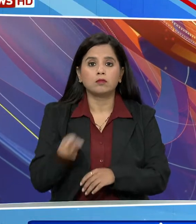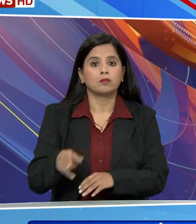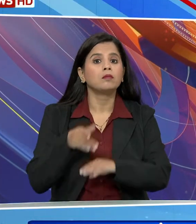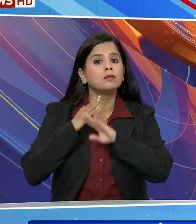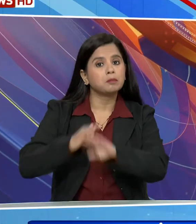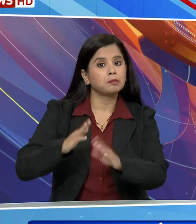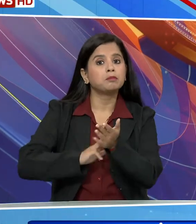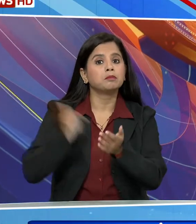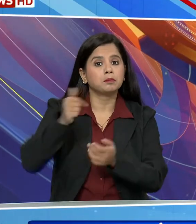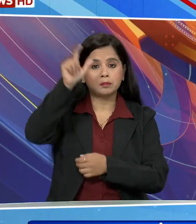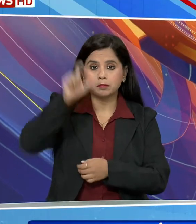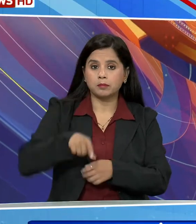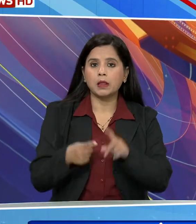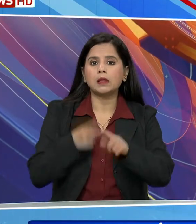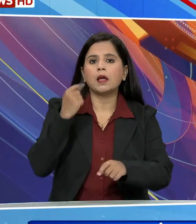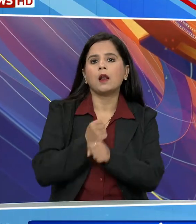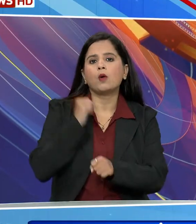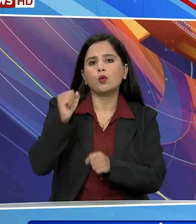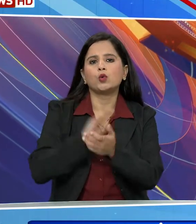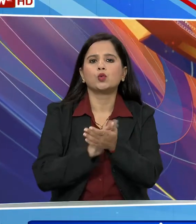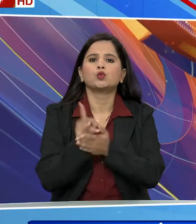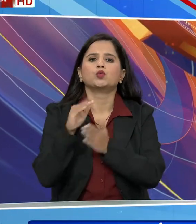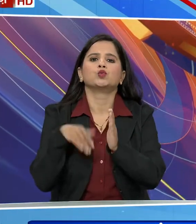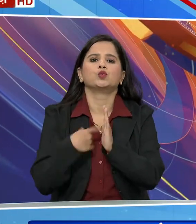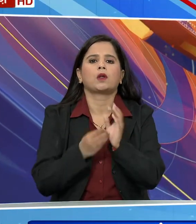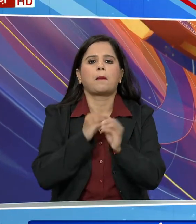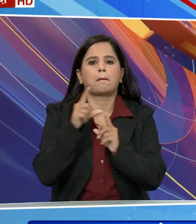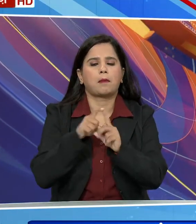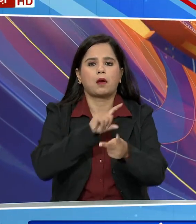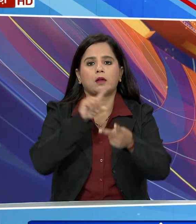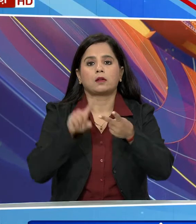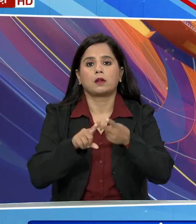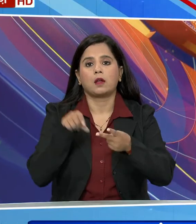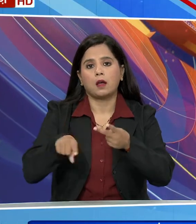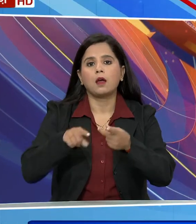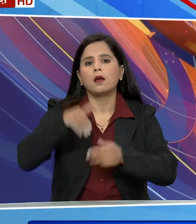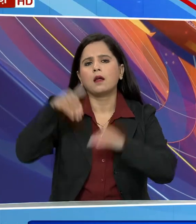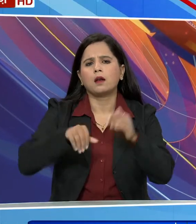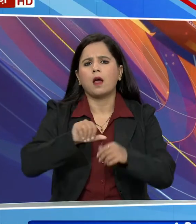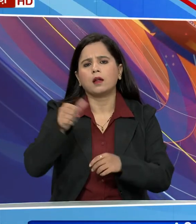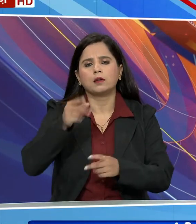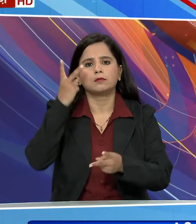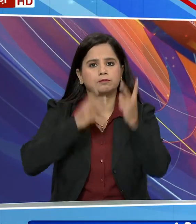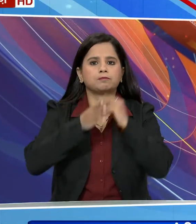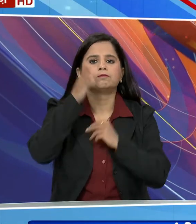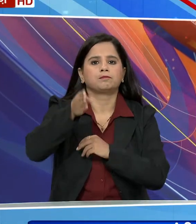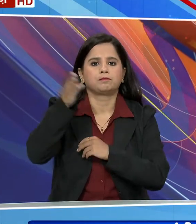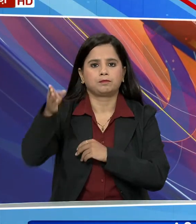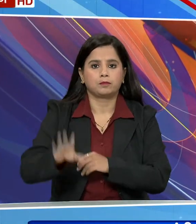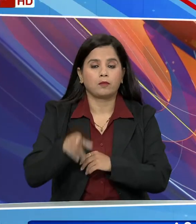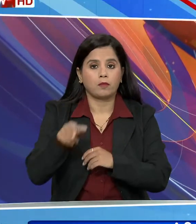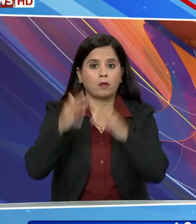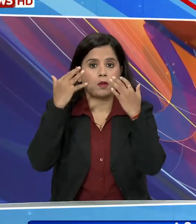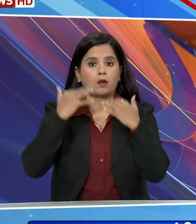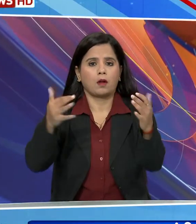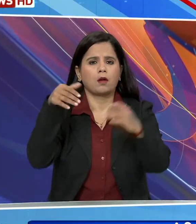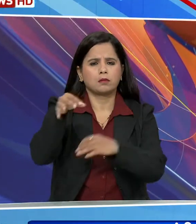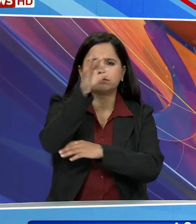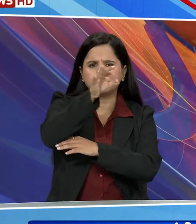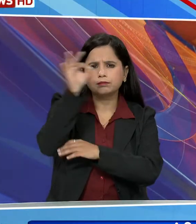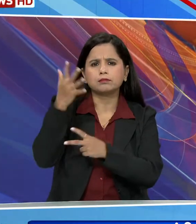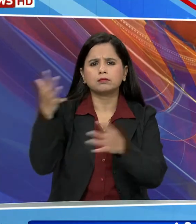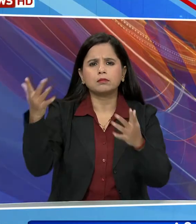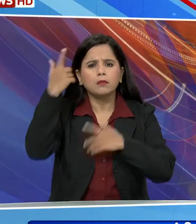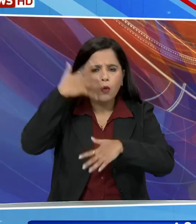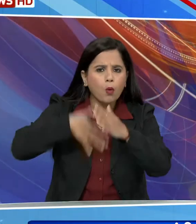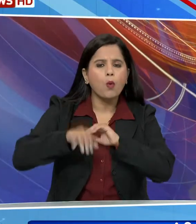तिलंगाना के हुदूरबाद और महेश्रम निर्वाचन शेत्रों का दौरा करेंगे वो यहाँ चुनावी सभाओं को संबोधित